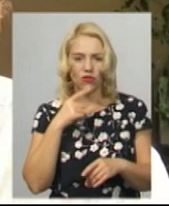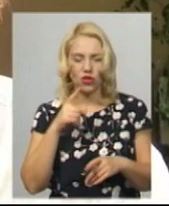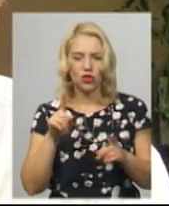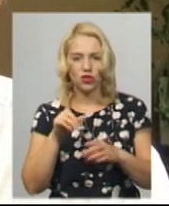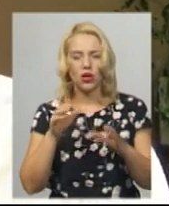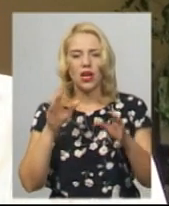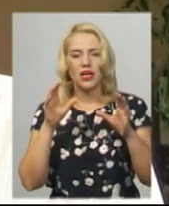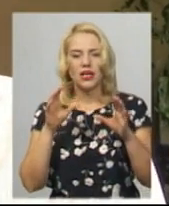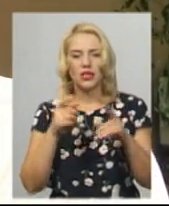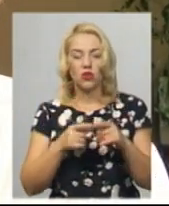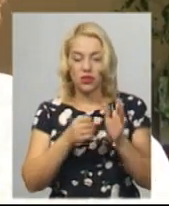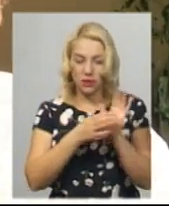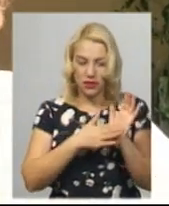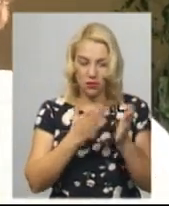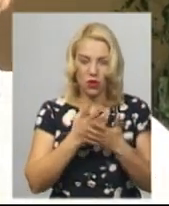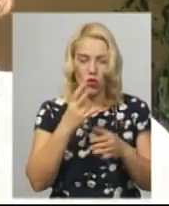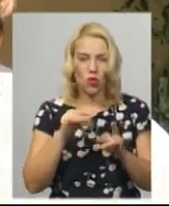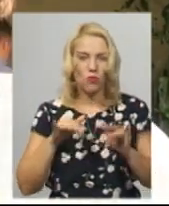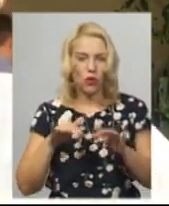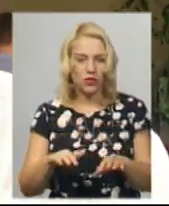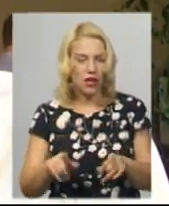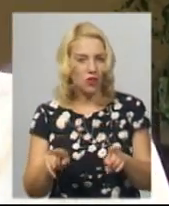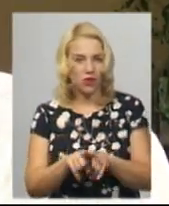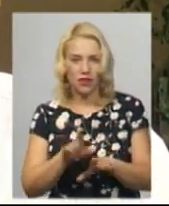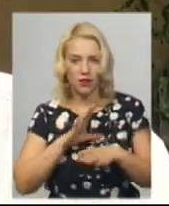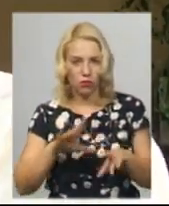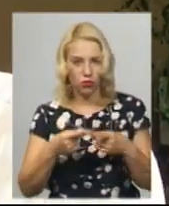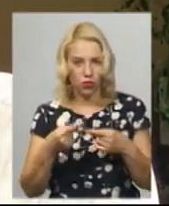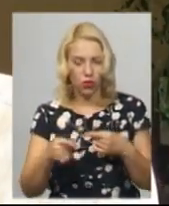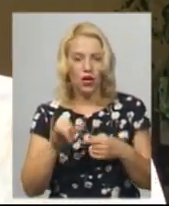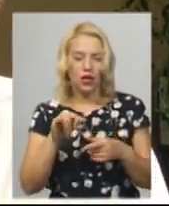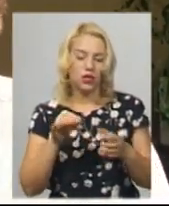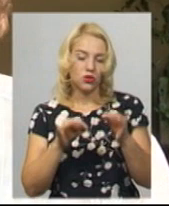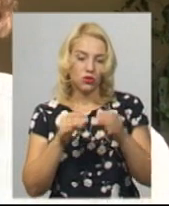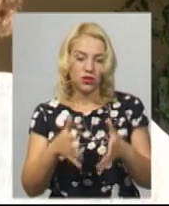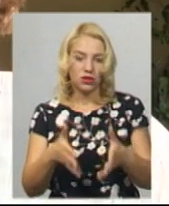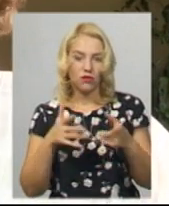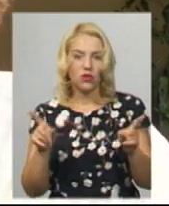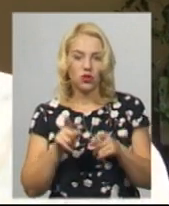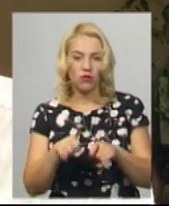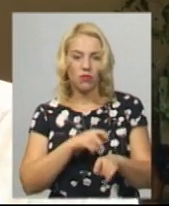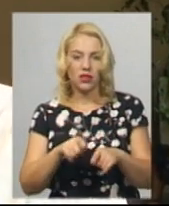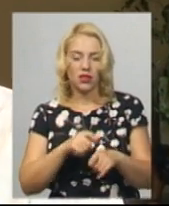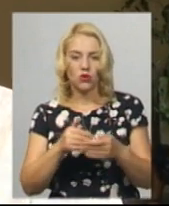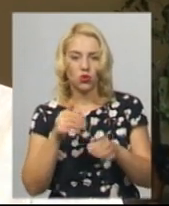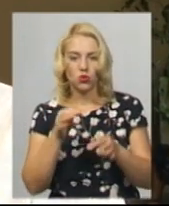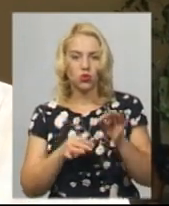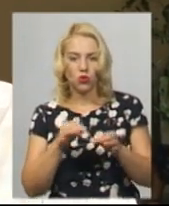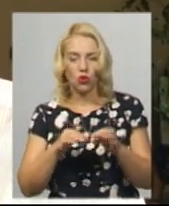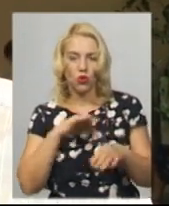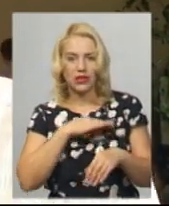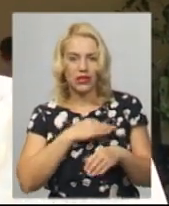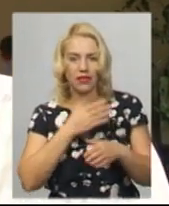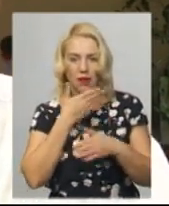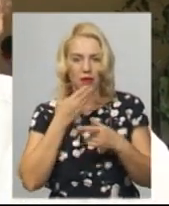законними представниками, разом з тим жодних процесуальних рішень з цього приводу не приймав. Тому суд з'ясував, що в матеріалах досудового слідства відсутні